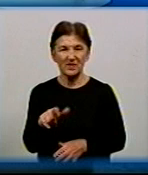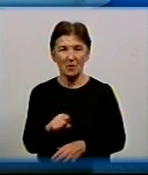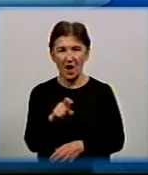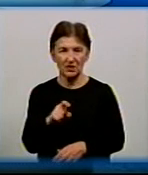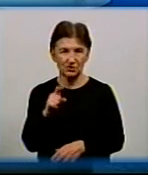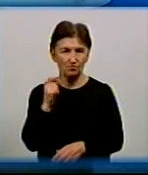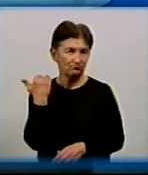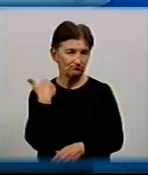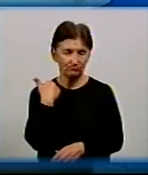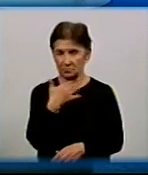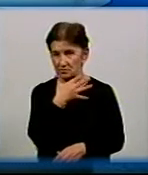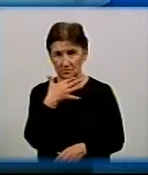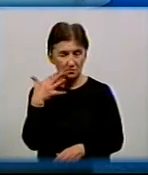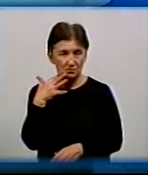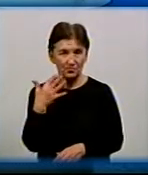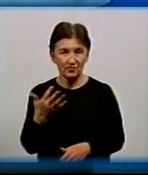енергоносії.